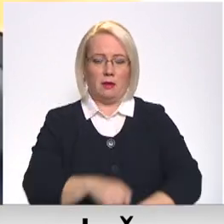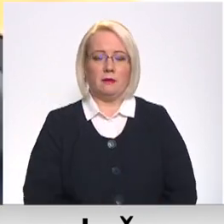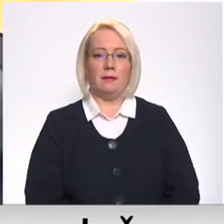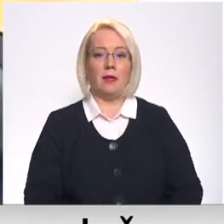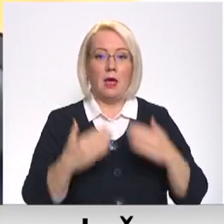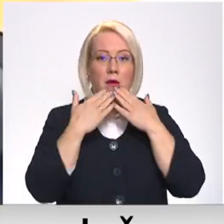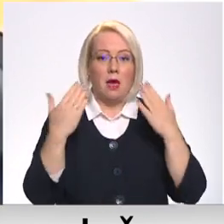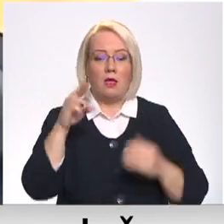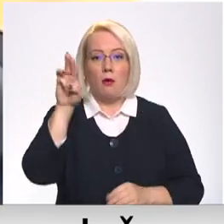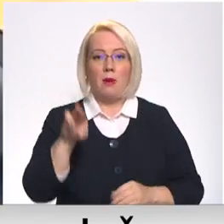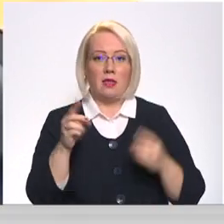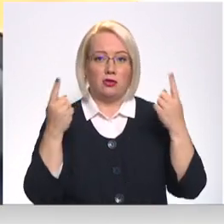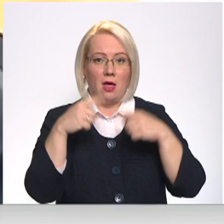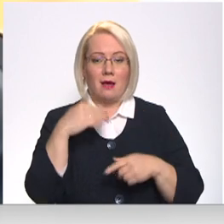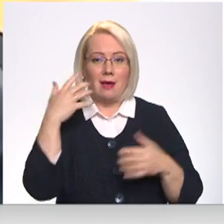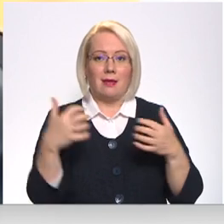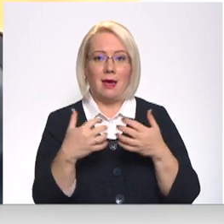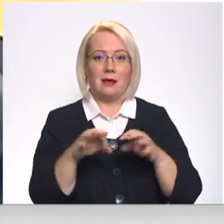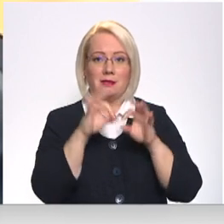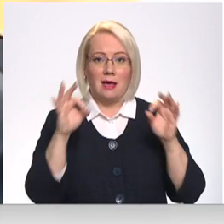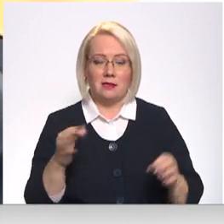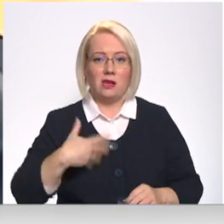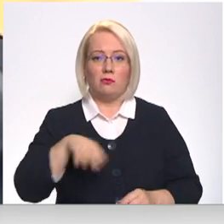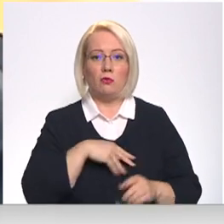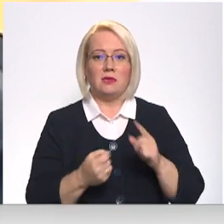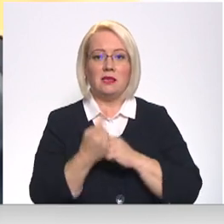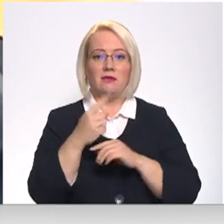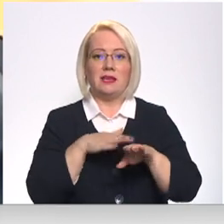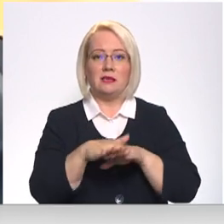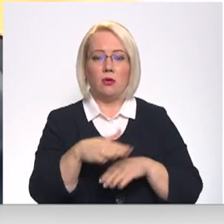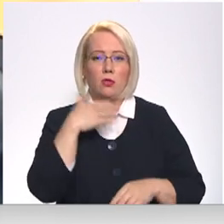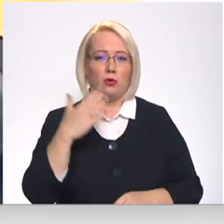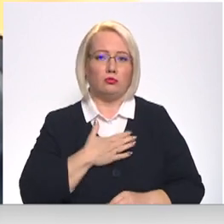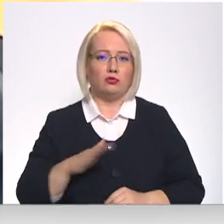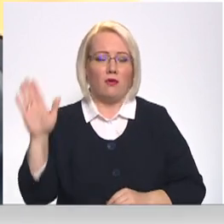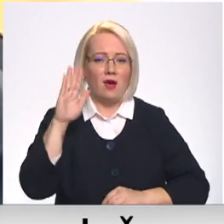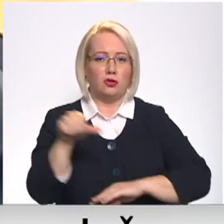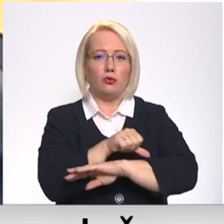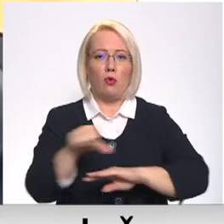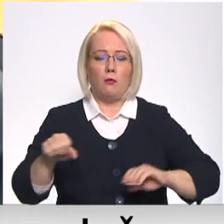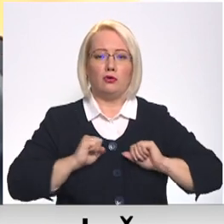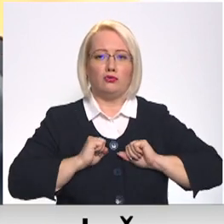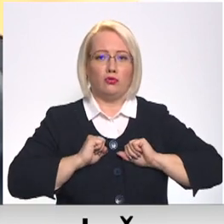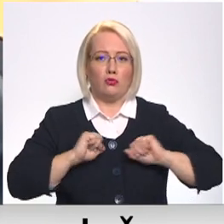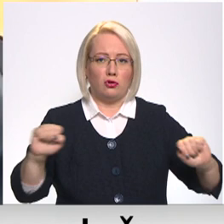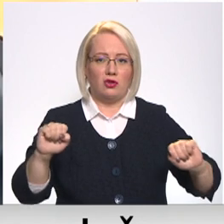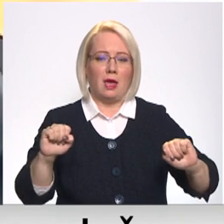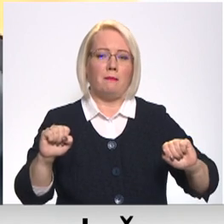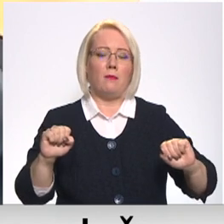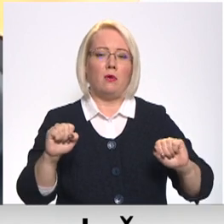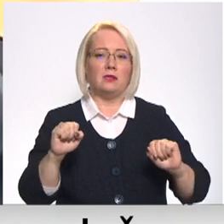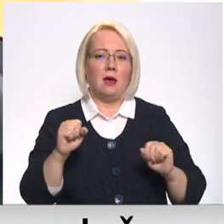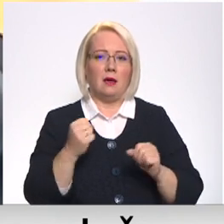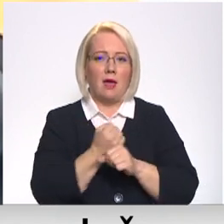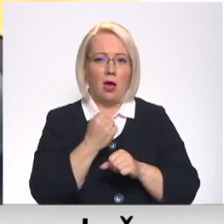Pēdējo mēnešu laikā kopš kara sākumu mums ir izdevies īstenot diezgan daudz mūsu valsts robežas drošības pasākumu. Un tajā skaitā arī